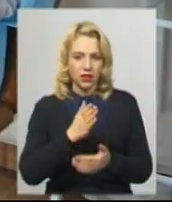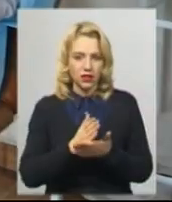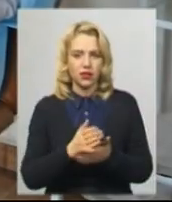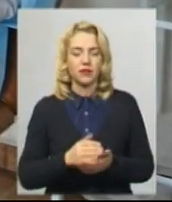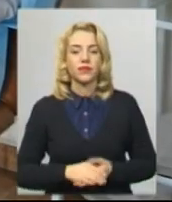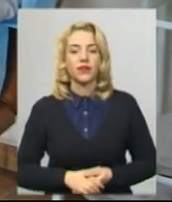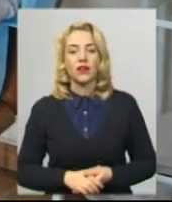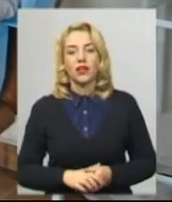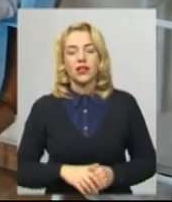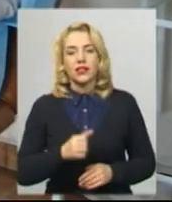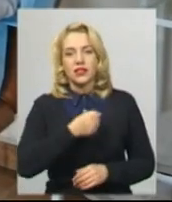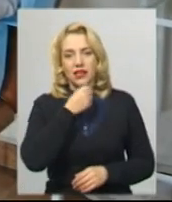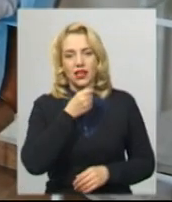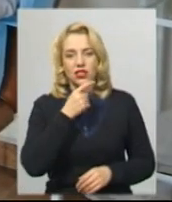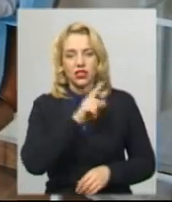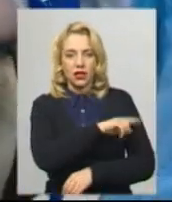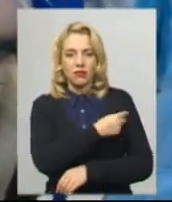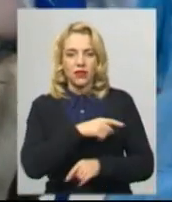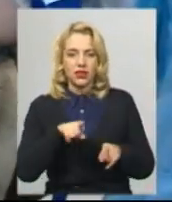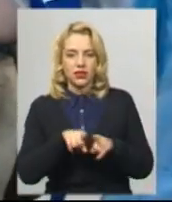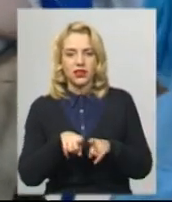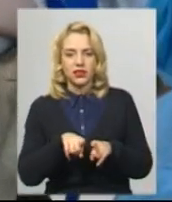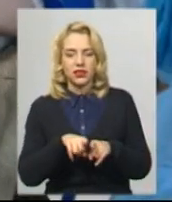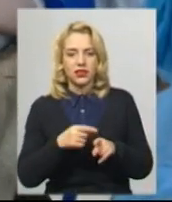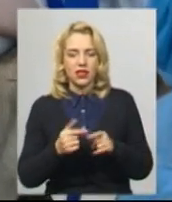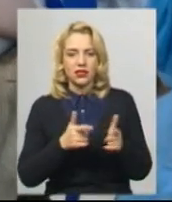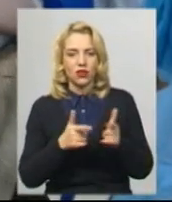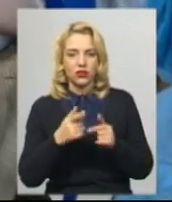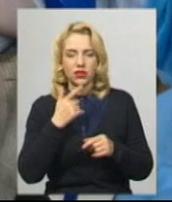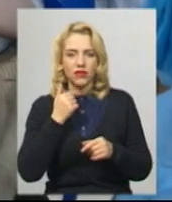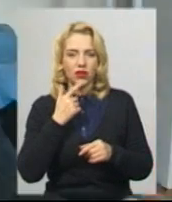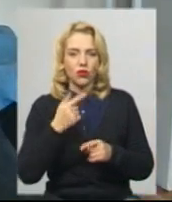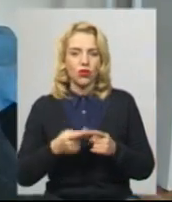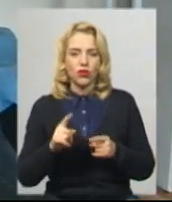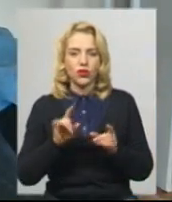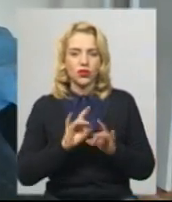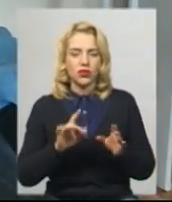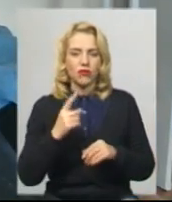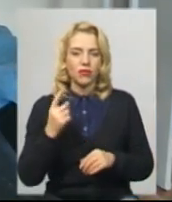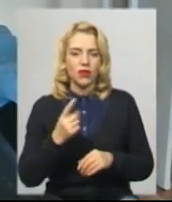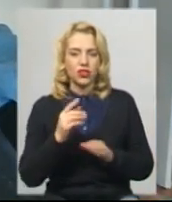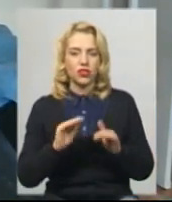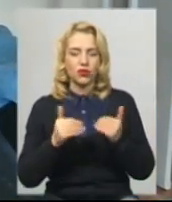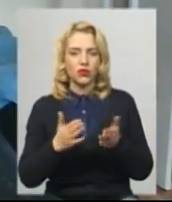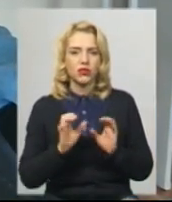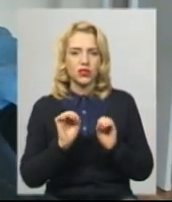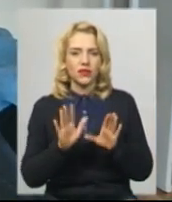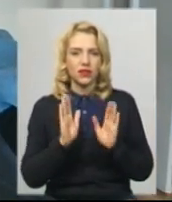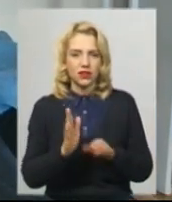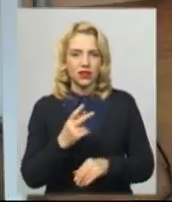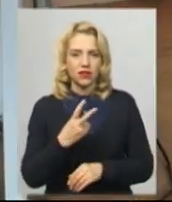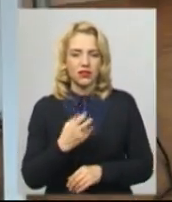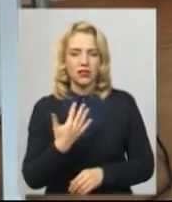роботу. Старша медсестра відділу заготівлі крові та її компонентів Таїсія Петренко розповіла, вперше рекомендовано здати 250 мл.